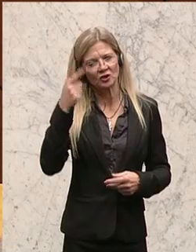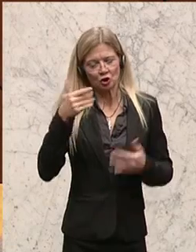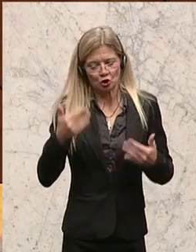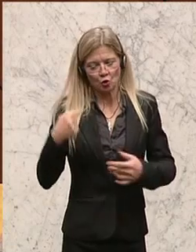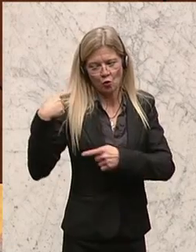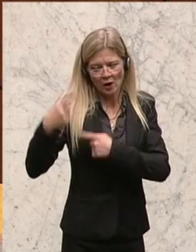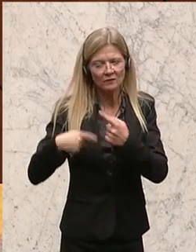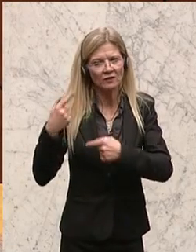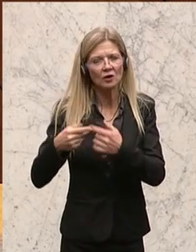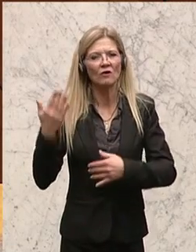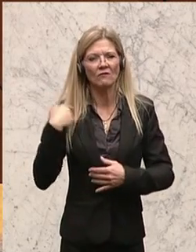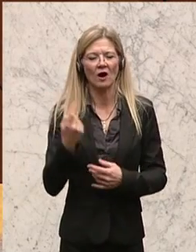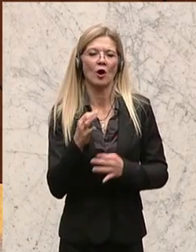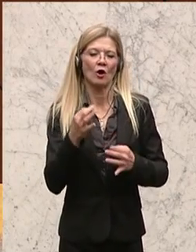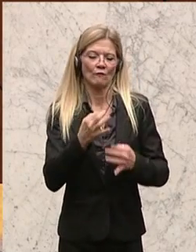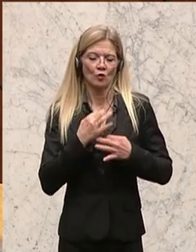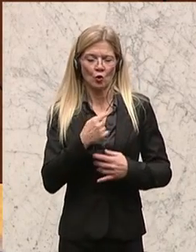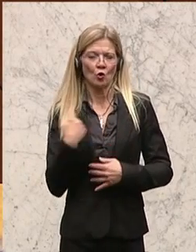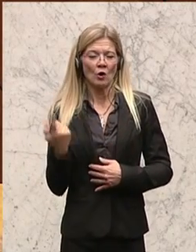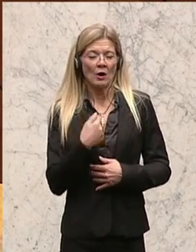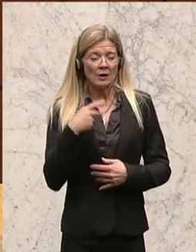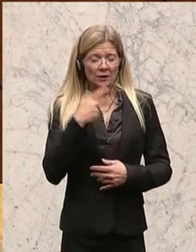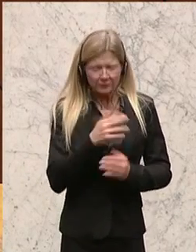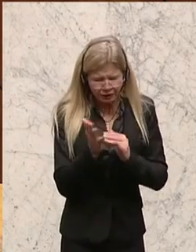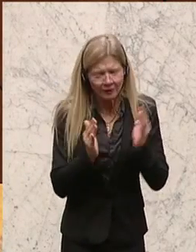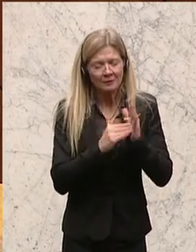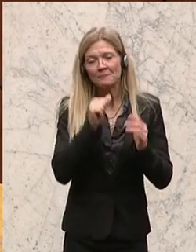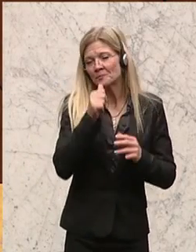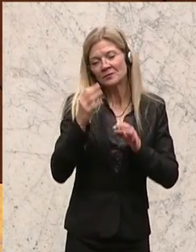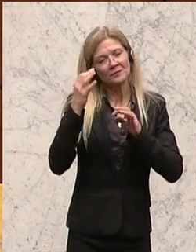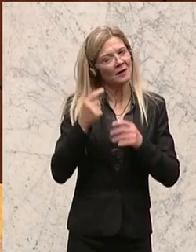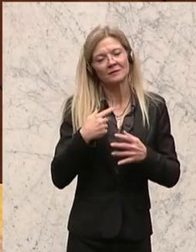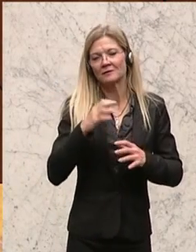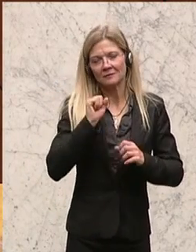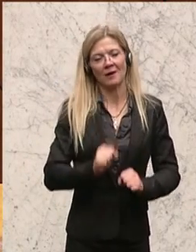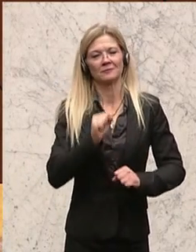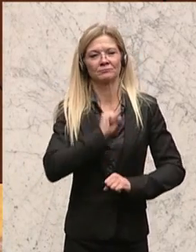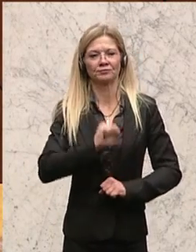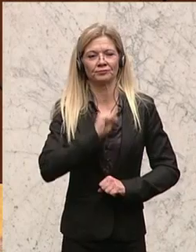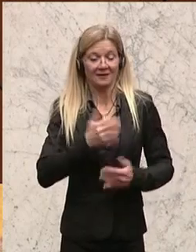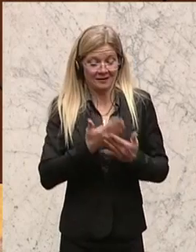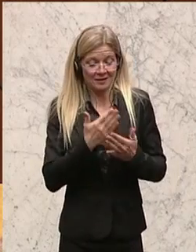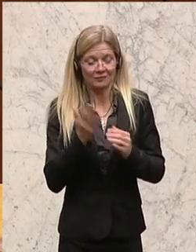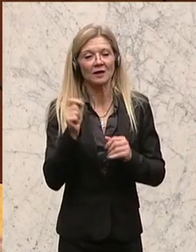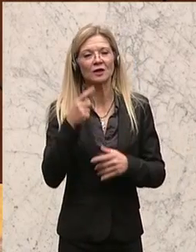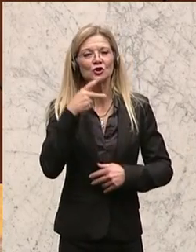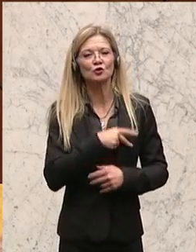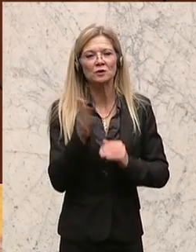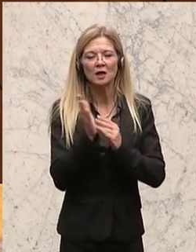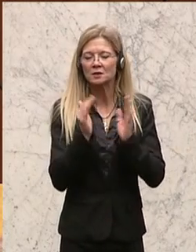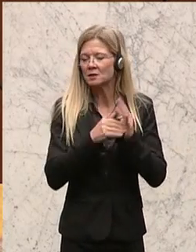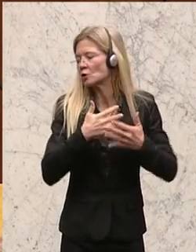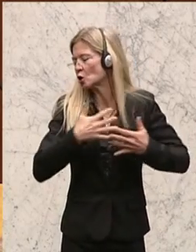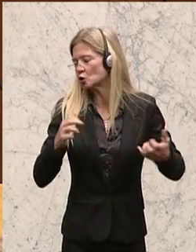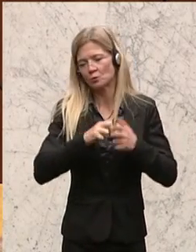unser Sozialsystem nicht verträgt und deshalb unser Sozialsystem vor einem ganz, ganz massiven Problem